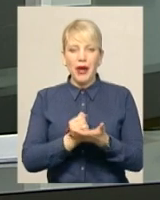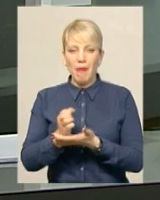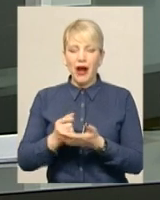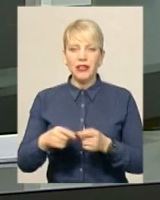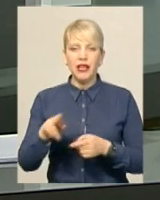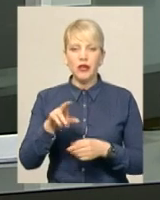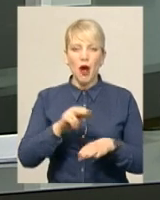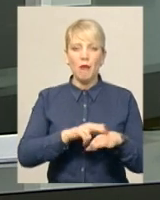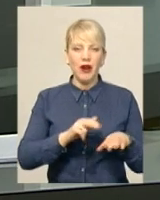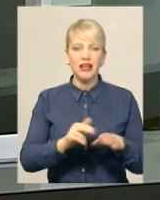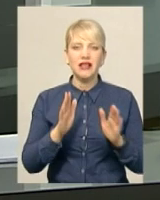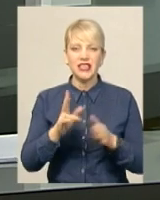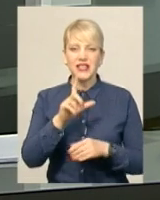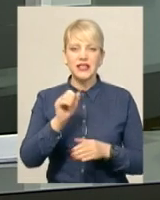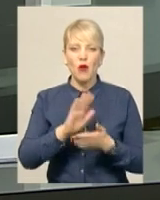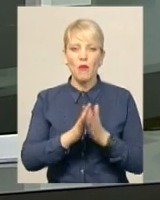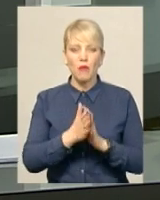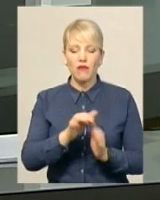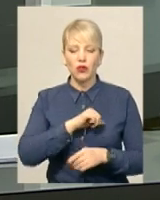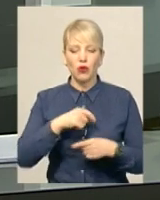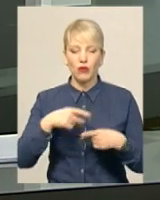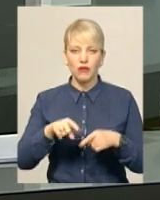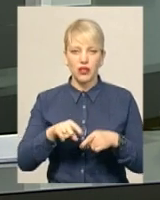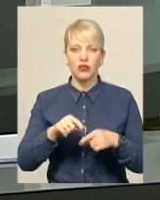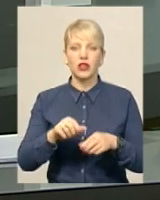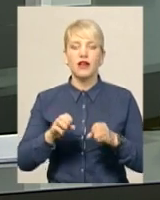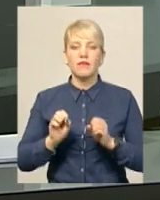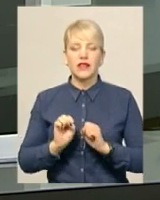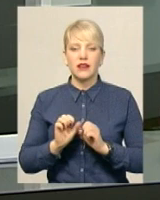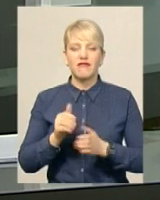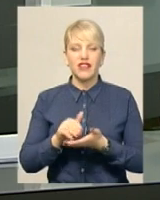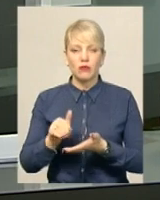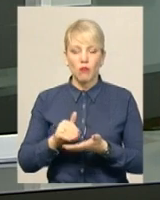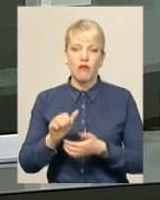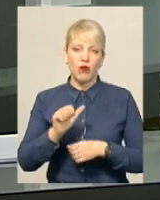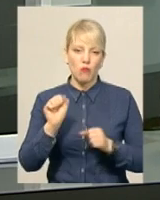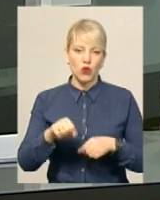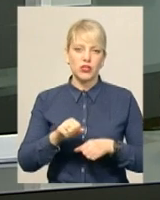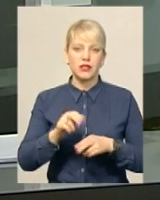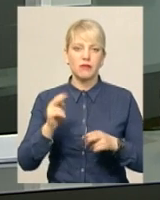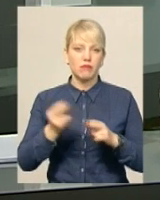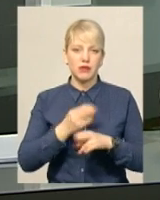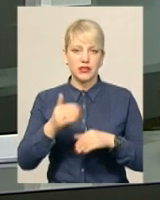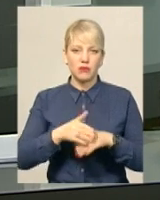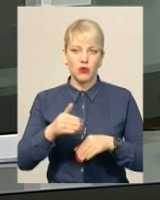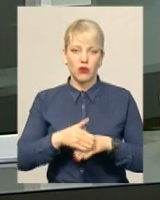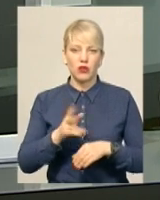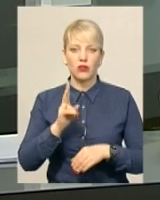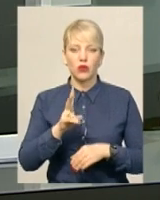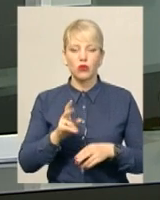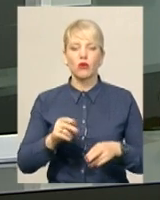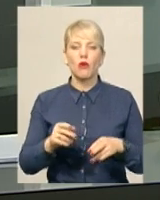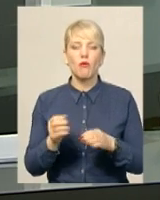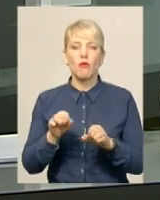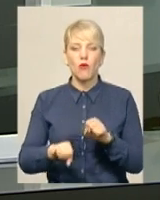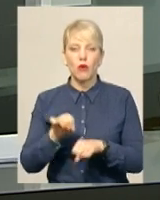відділку поліції. Лише за умови добровільної відмови подоля не зможуть уникнути покарання, наголошують правоохоронці. Тим, хто порушує